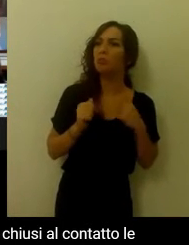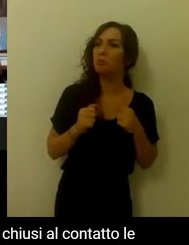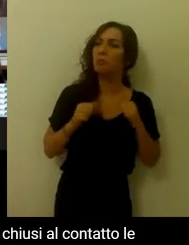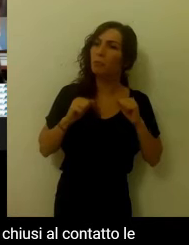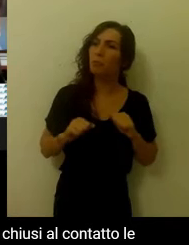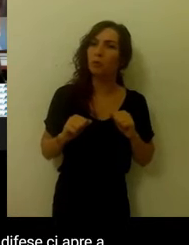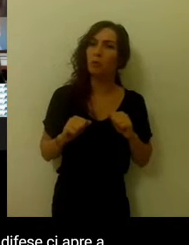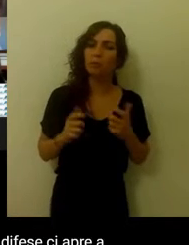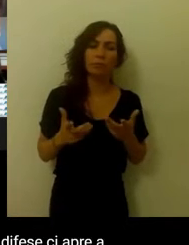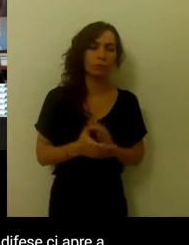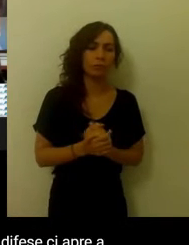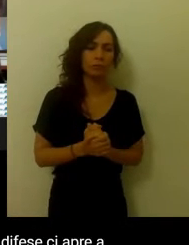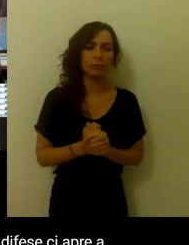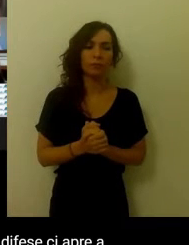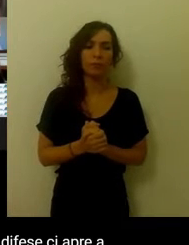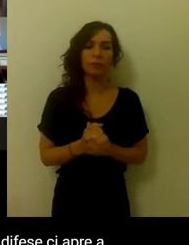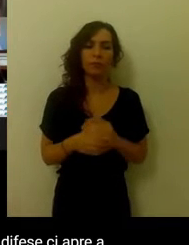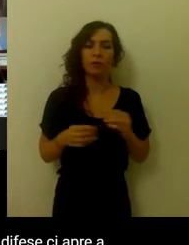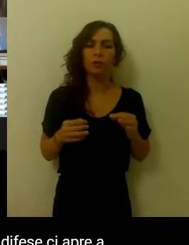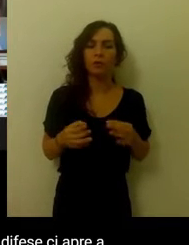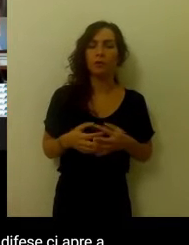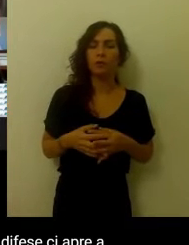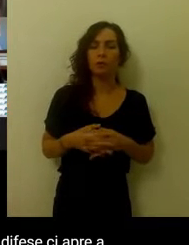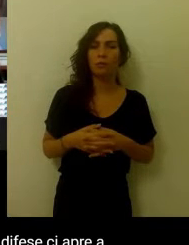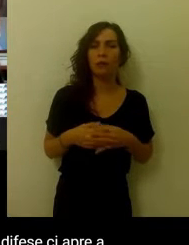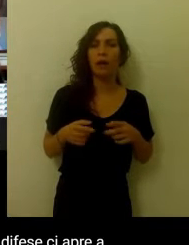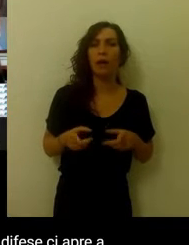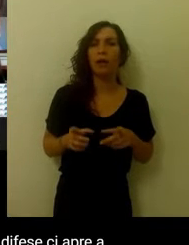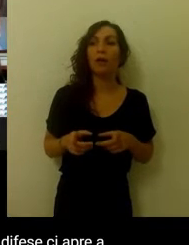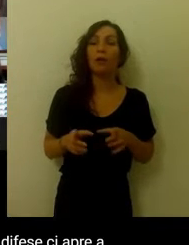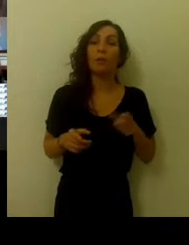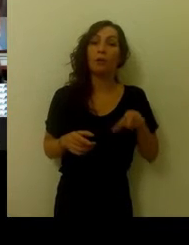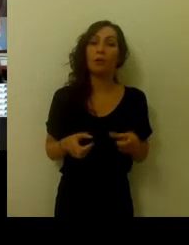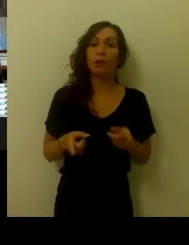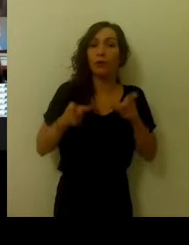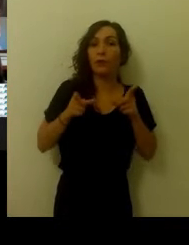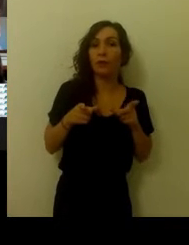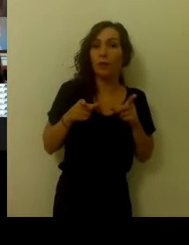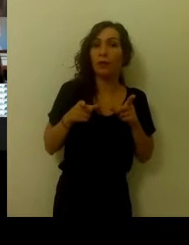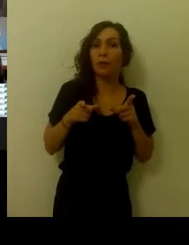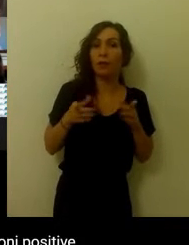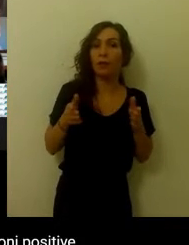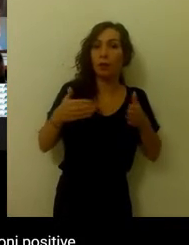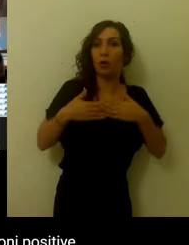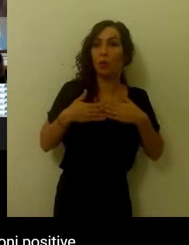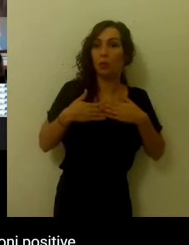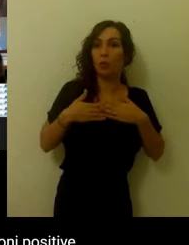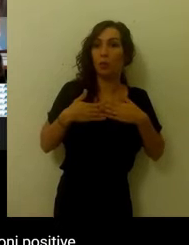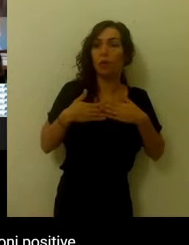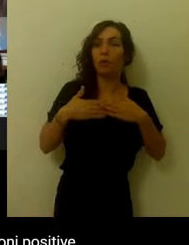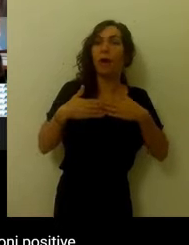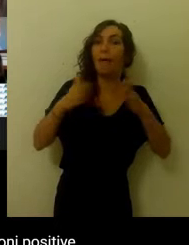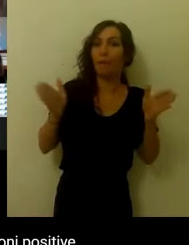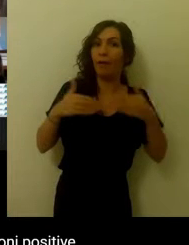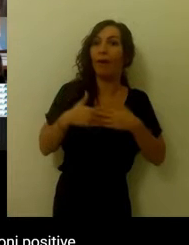difensive ci portano a chiuderci, mentre il distorsi delle difese ci apre per quest'ultimo. Questo cosa vuol dire? Vuol